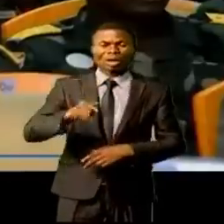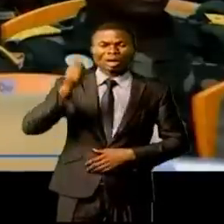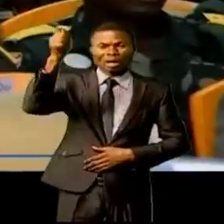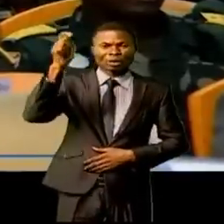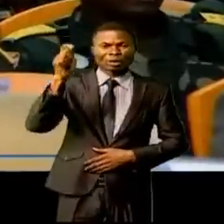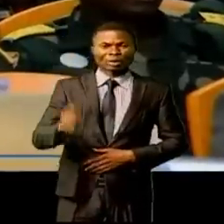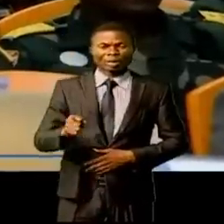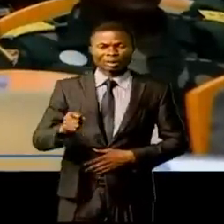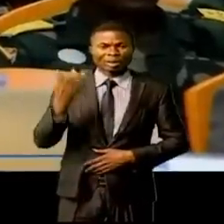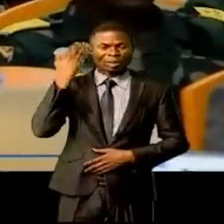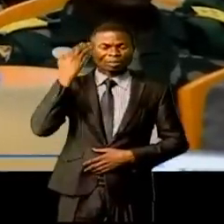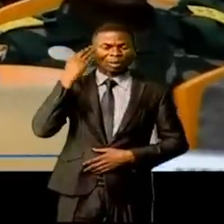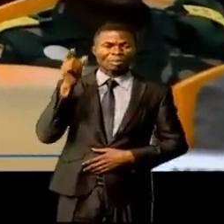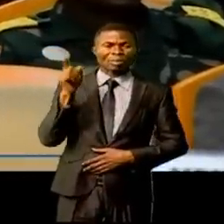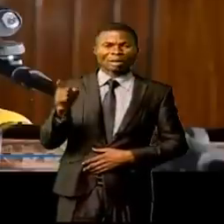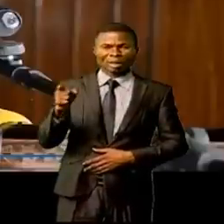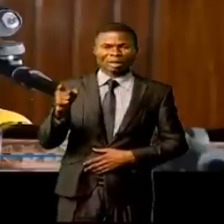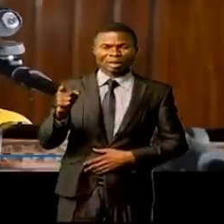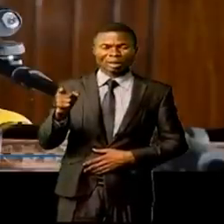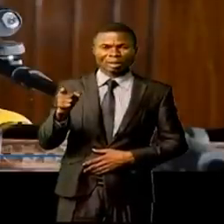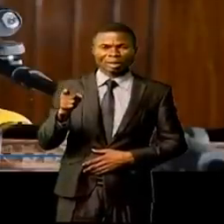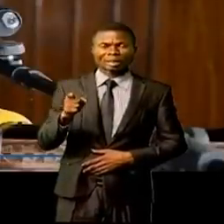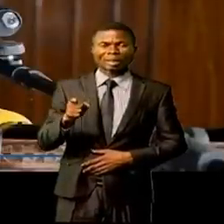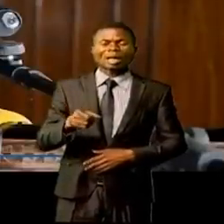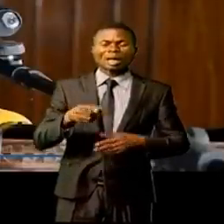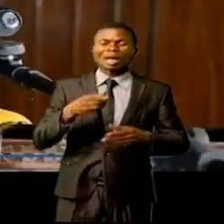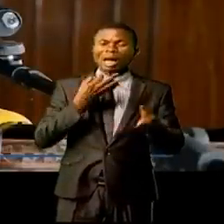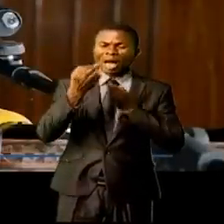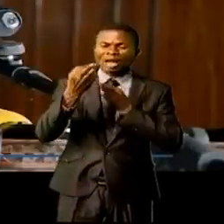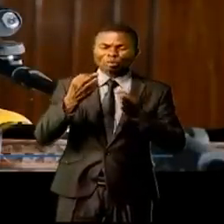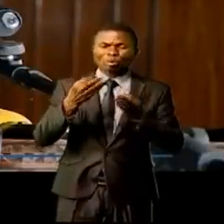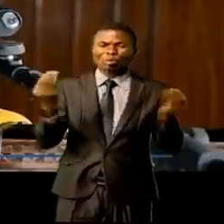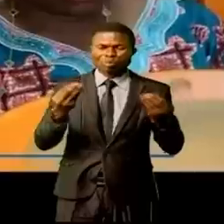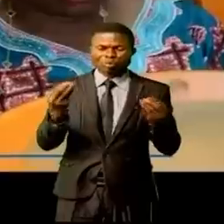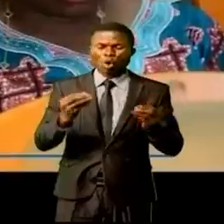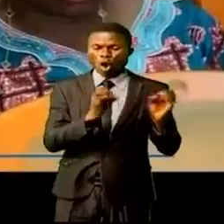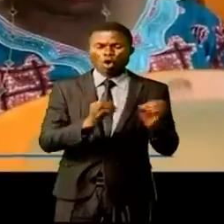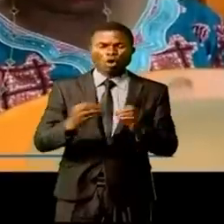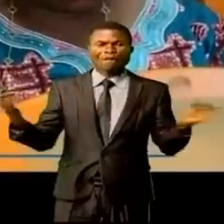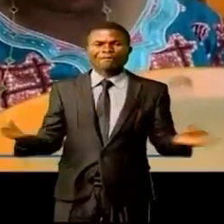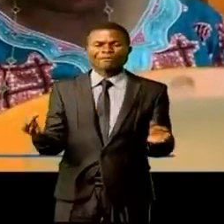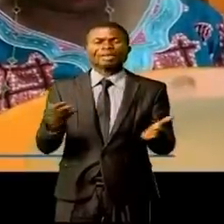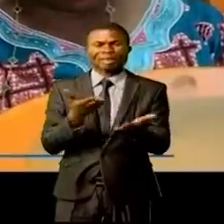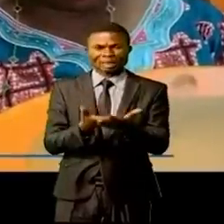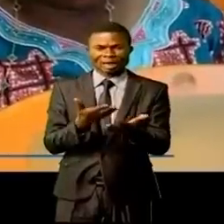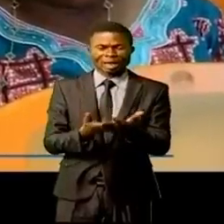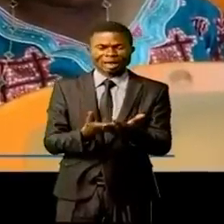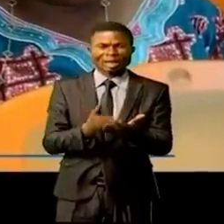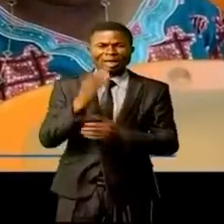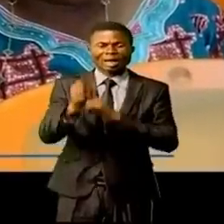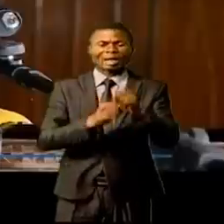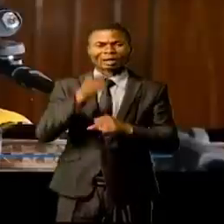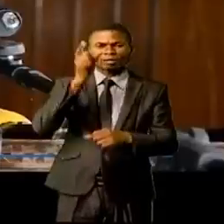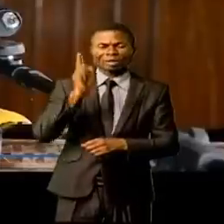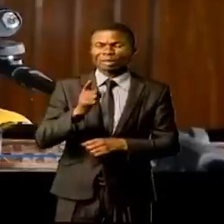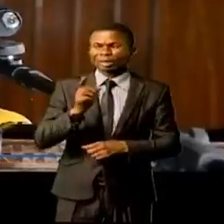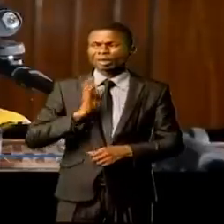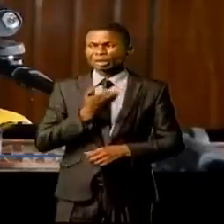Gilbert Kabanda-Korenda a donné les raisons pour lesquelles nous devrions célébrer ce centenaire. Notre